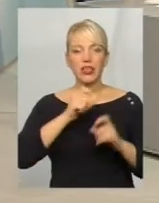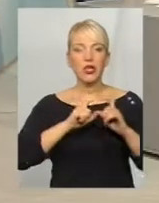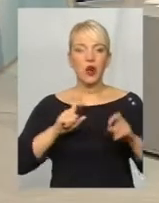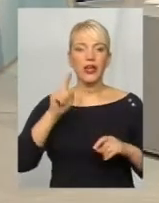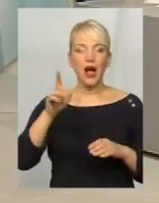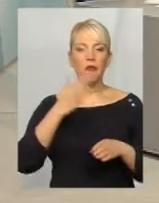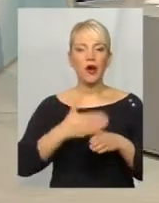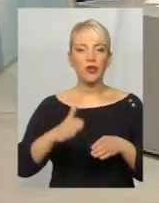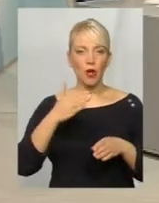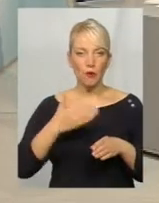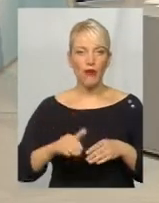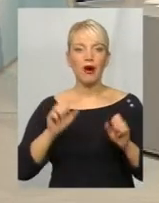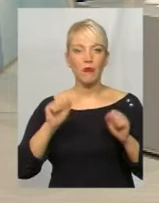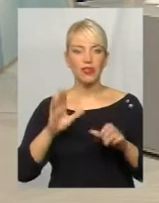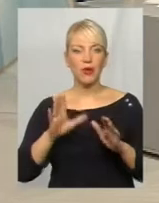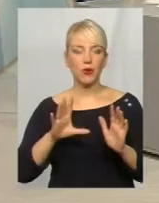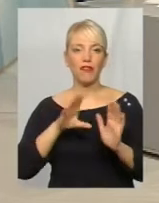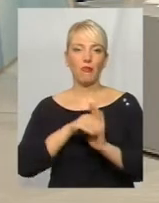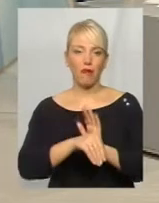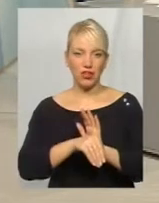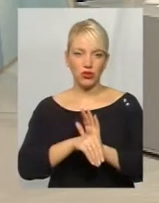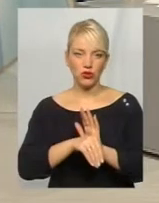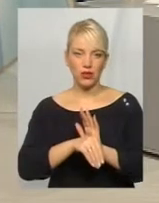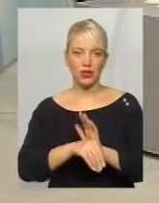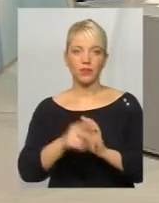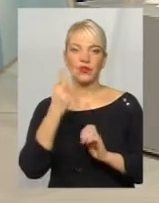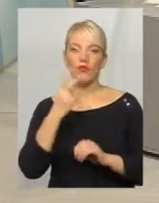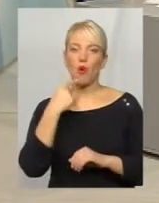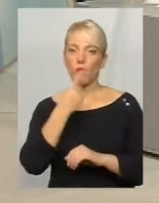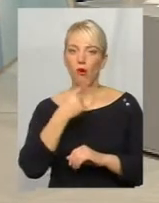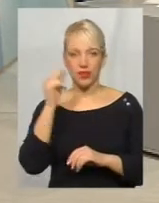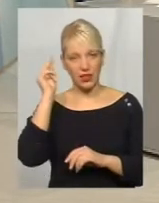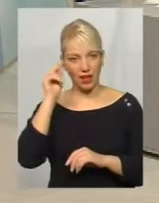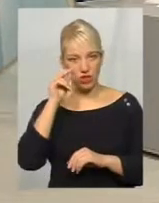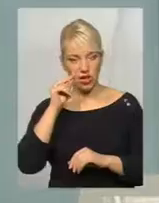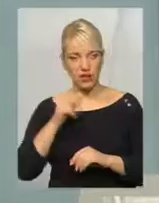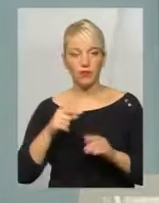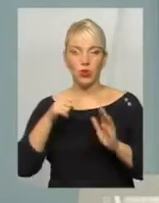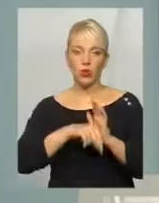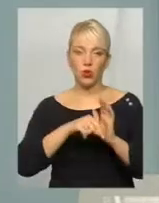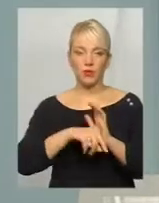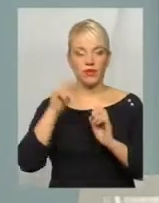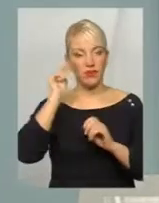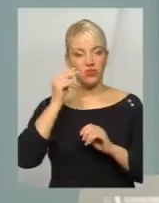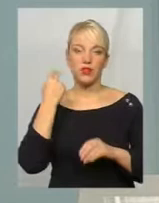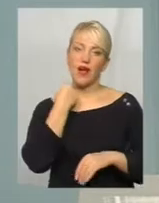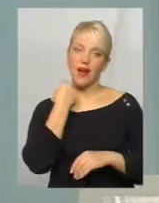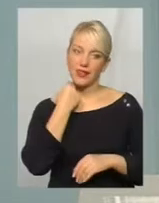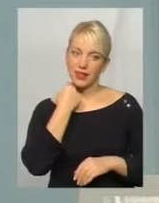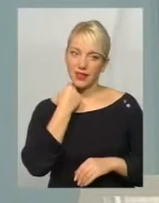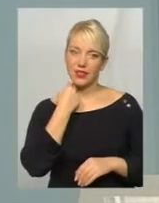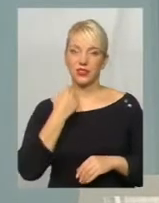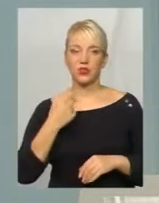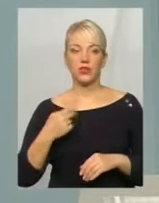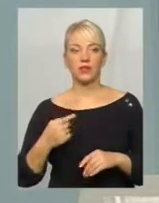поступово можна буде запроваджувати двомовне навчання, тобто вивчення, наприклад, англійською певних